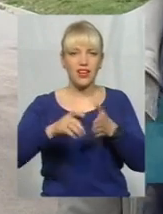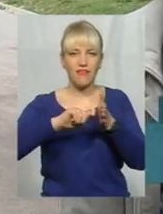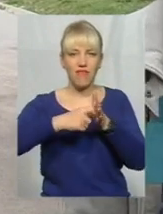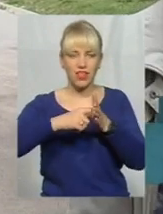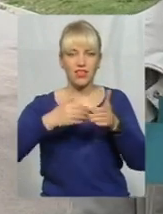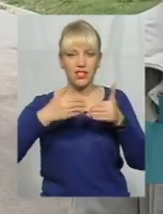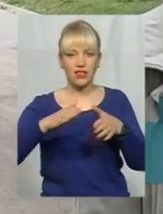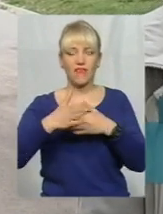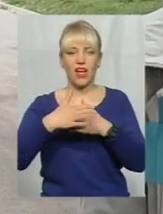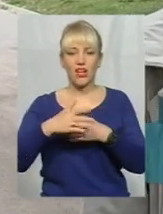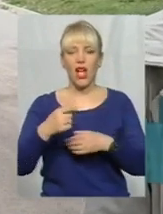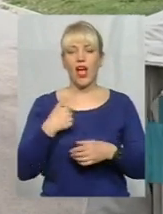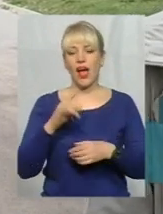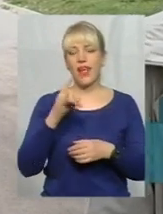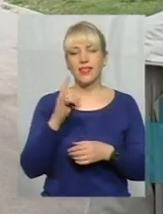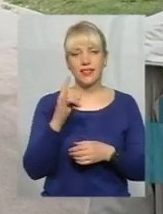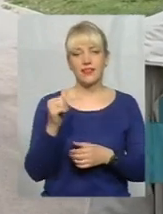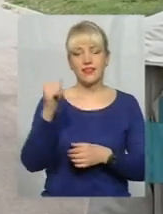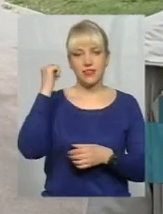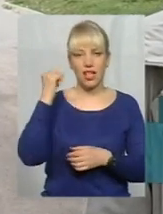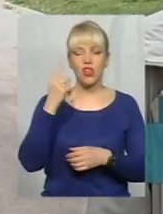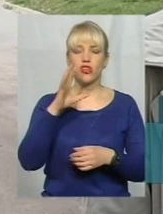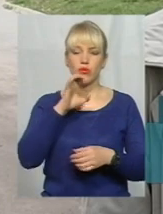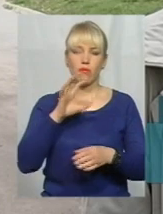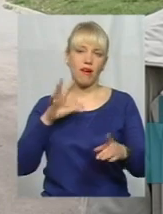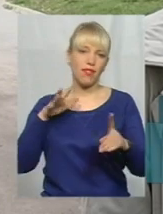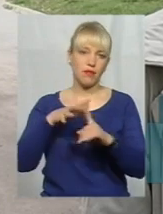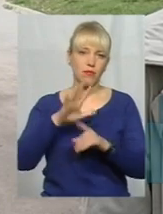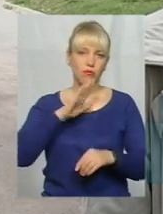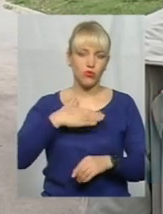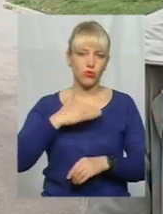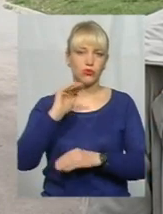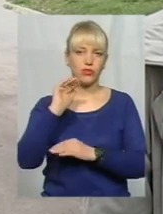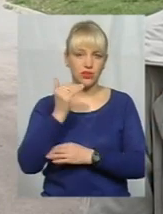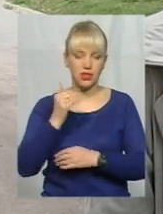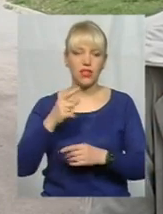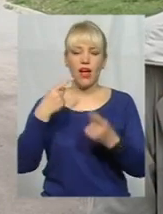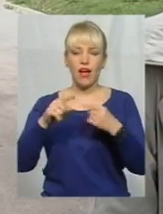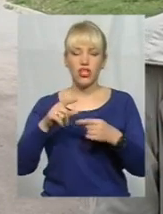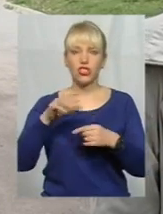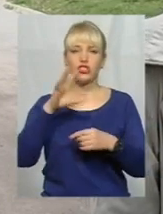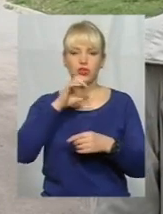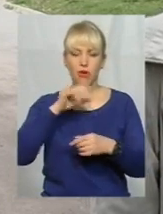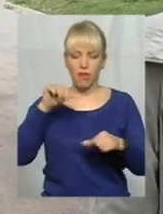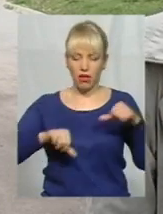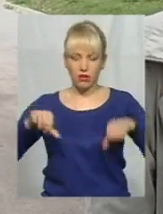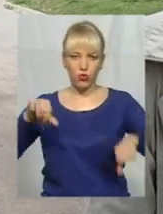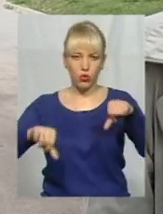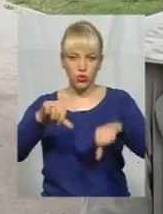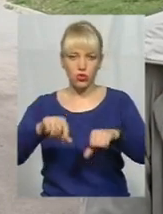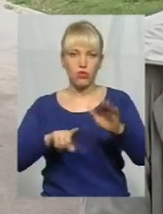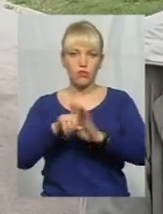одна з цих собак підбігла і вкусила мою дитину. Решта собак теж підбігли його, точили і почали гавкати.